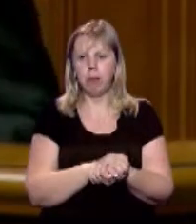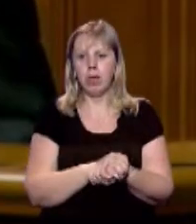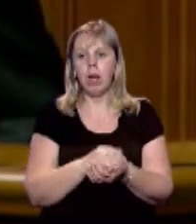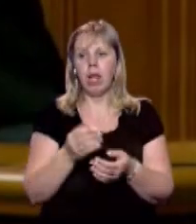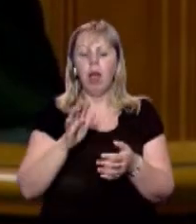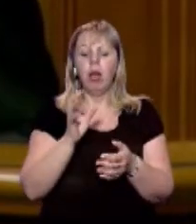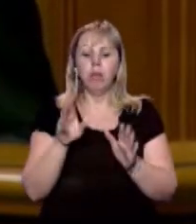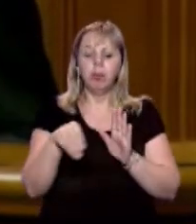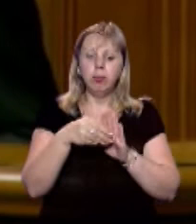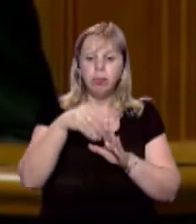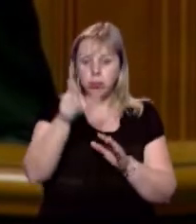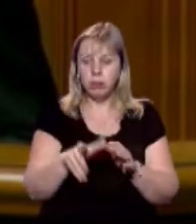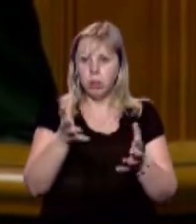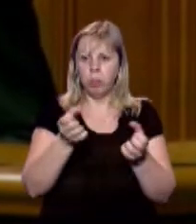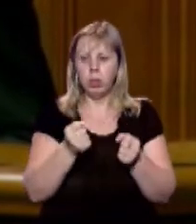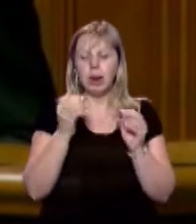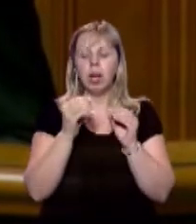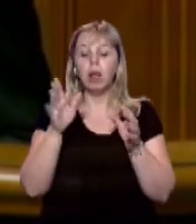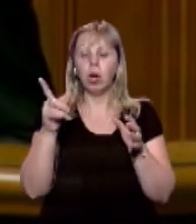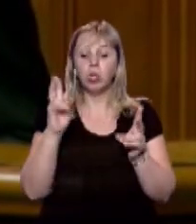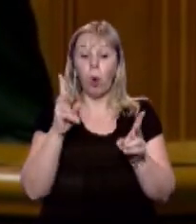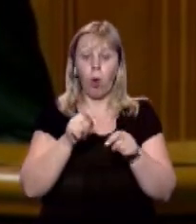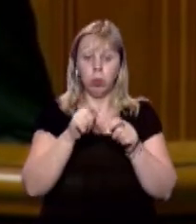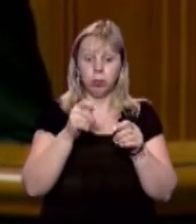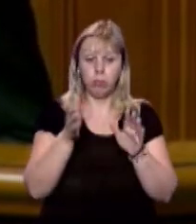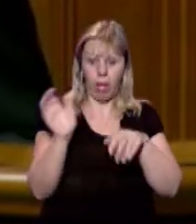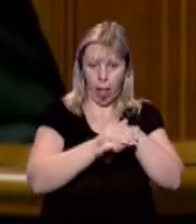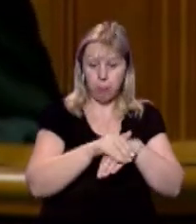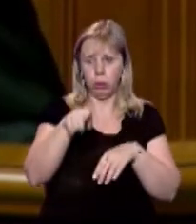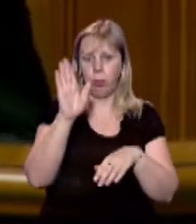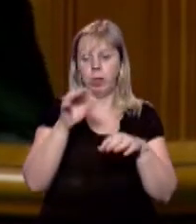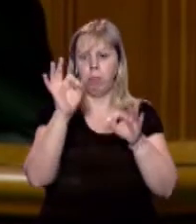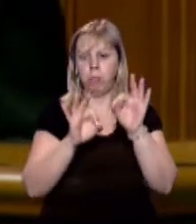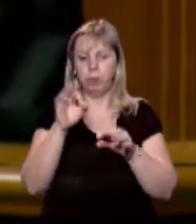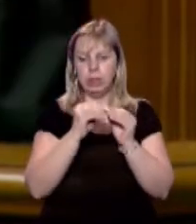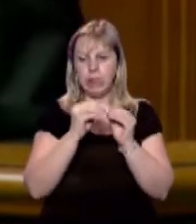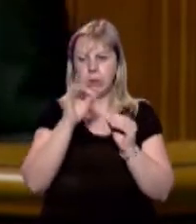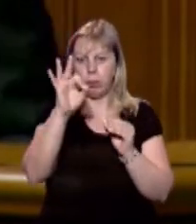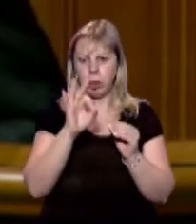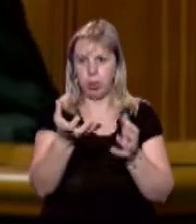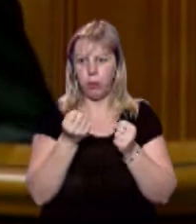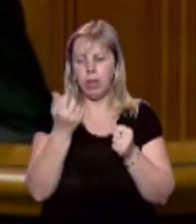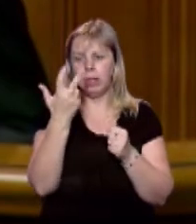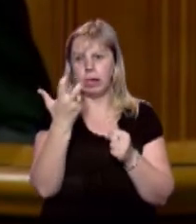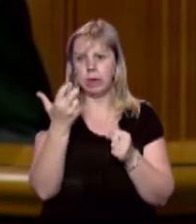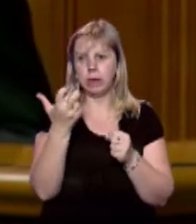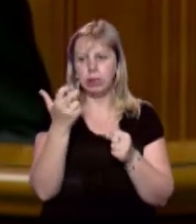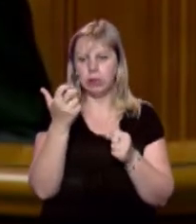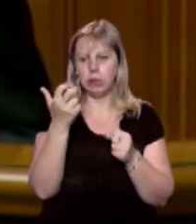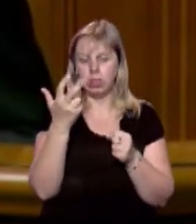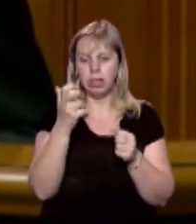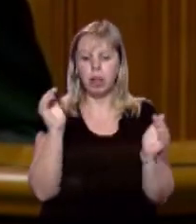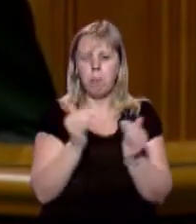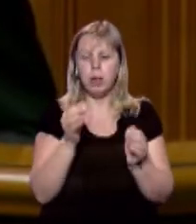Викривачі будуть отримувати 10%, але не більше, ніж 300 необадаткованих